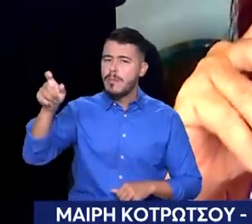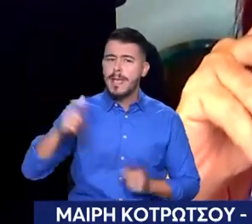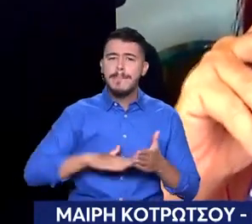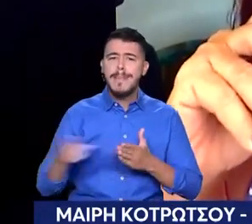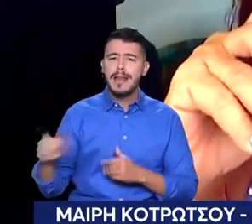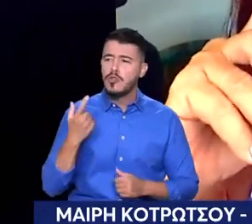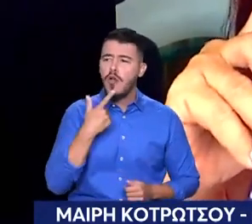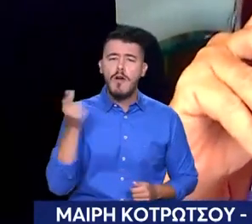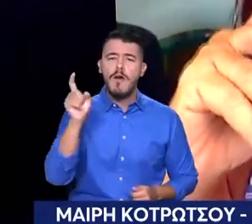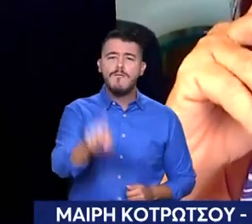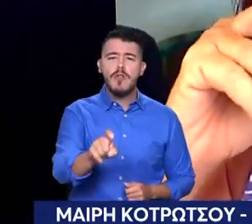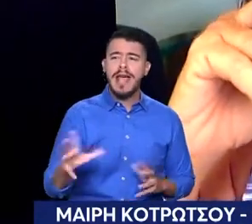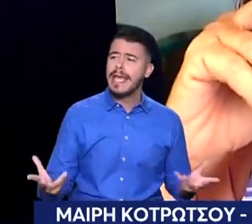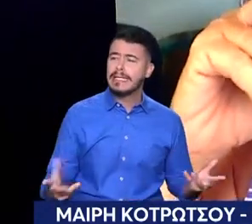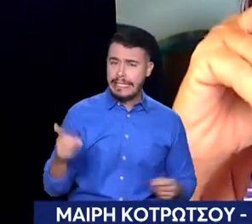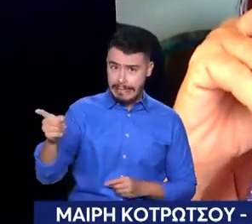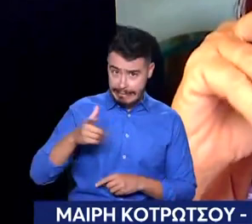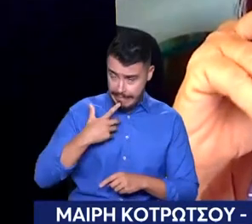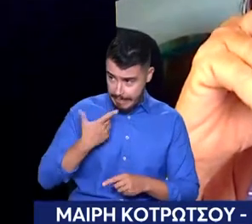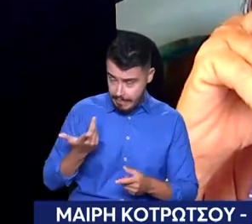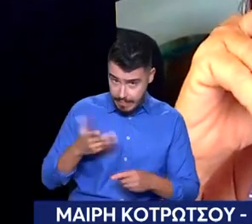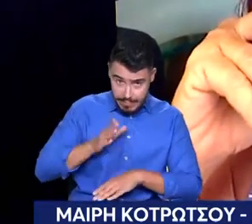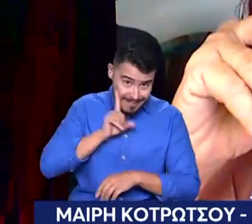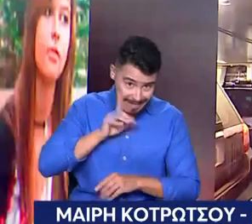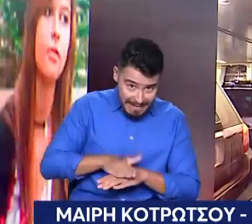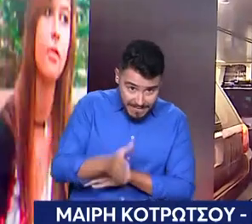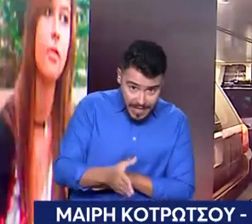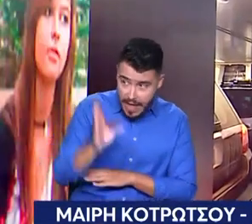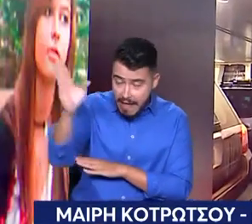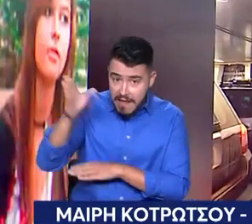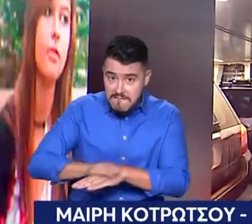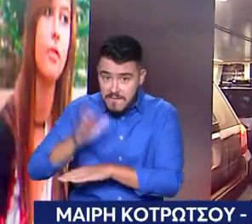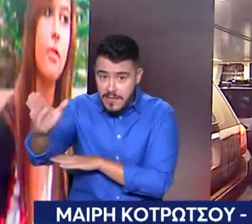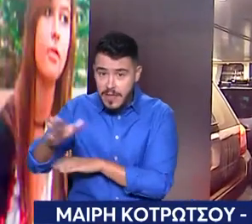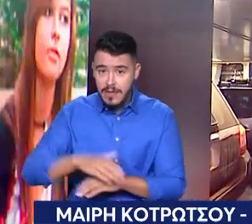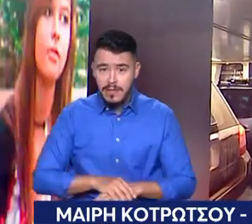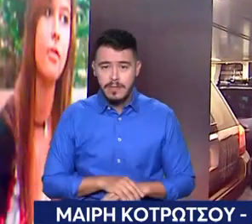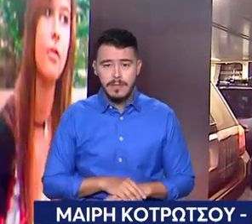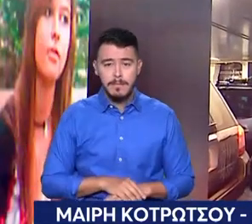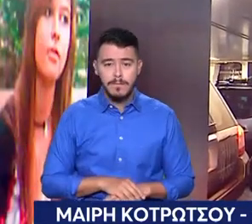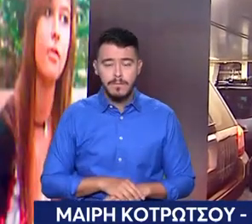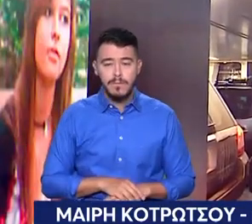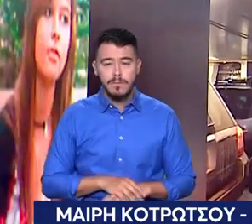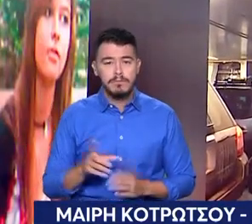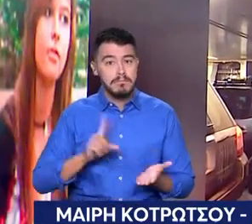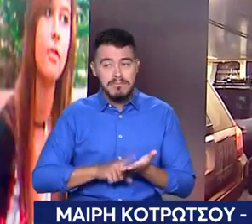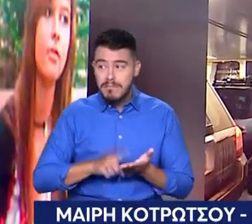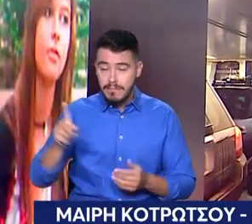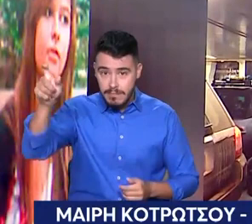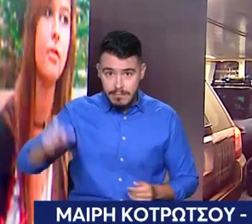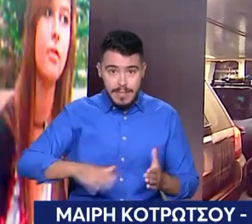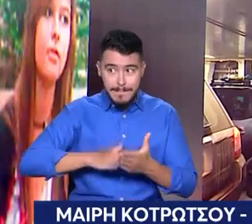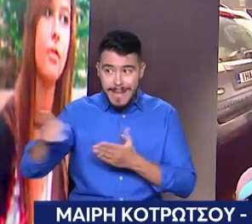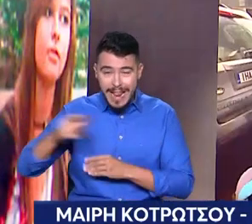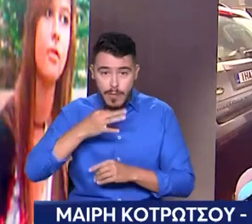φταίει εκείνη ή φταίσαι εσύ. Και αντί να ζητήσεις τις νόμεις, γιατί χυπούσε τα μάξια, κάνεις τρελός. Γιατί μου είπε και όλα το αμίμητο. Θα